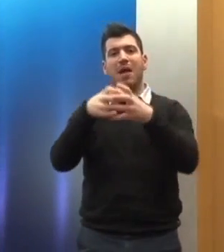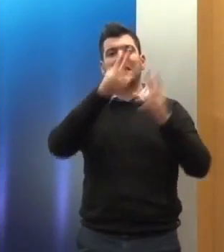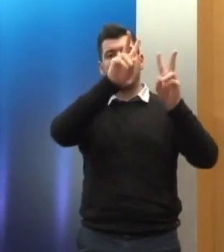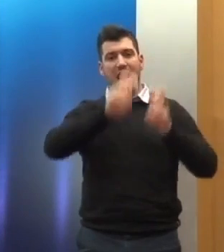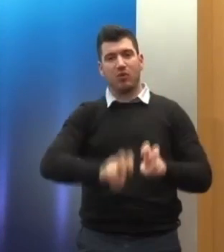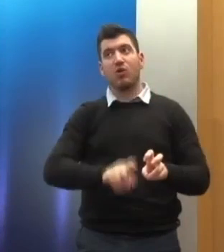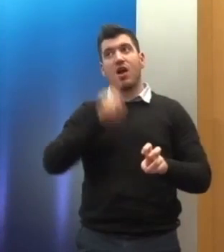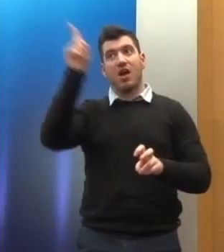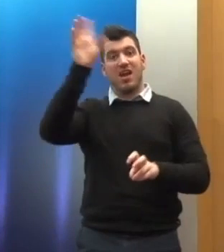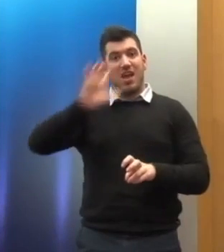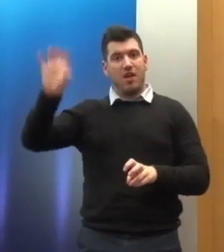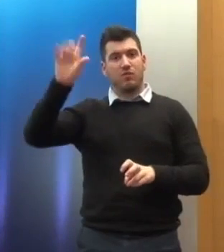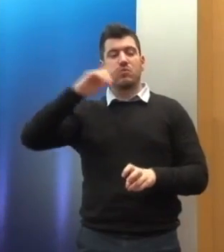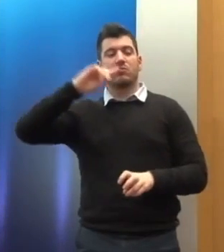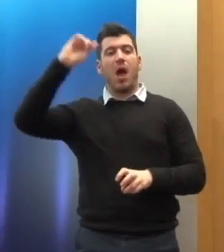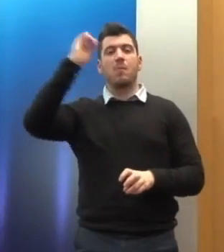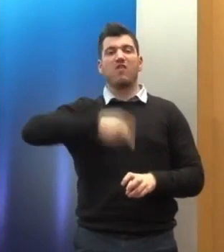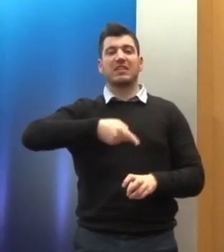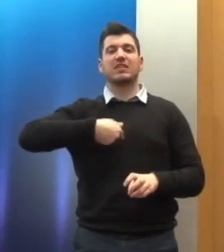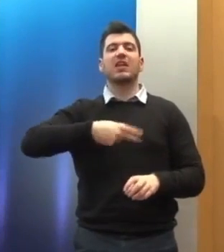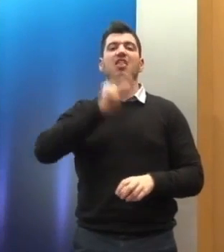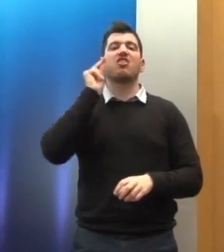εκδίδει δεσμευτικές υποχρεωτικές αποφάσεις.